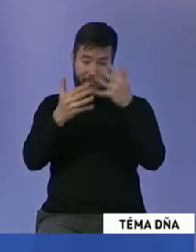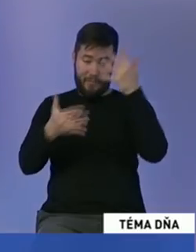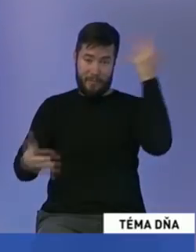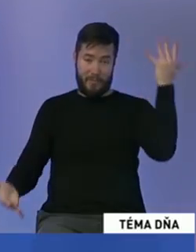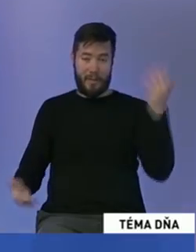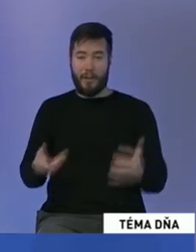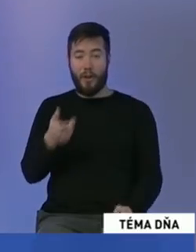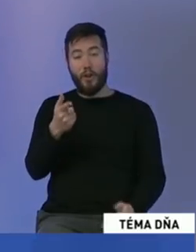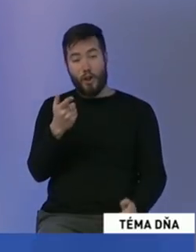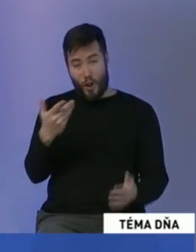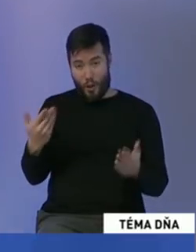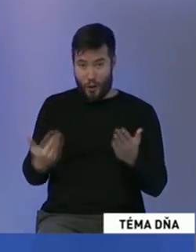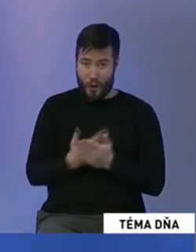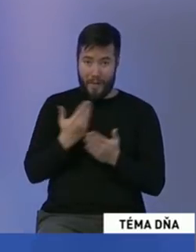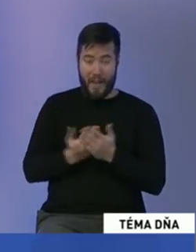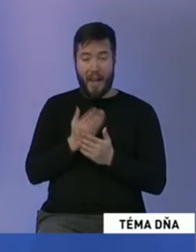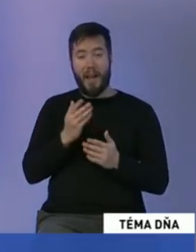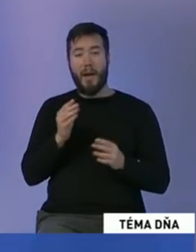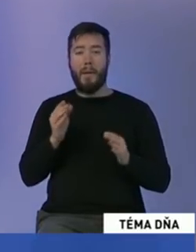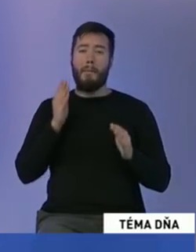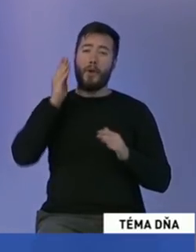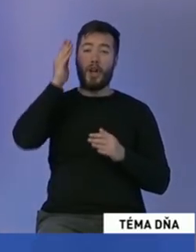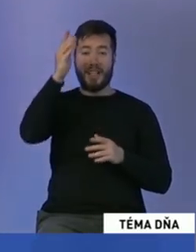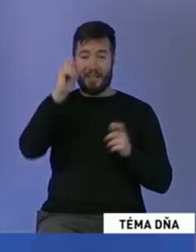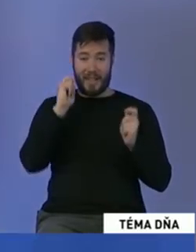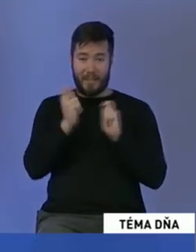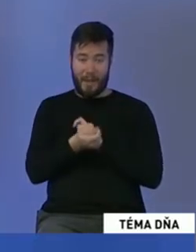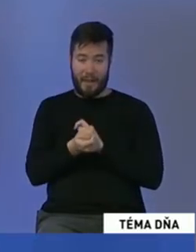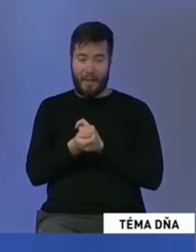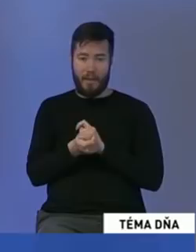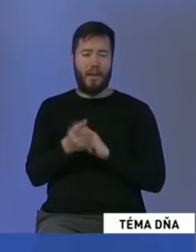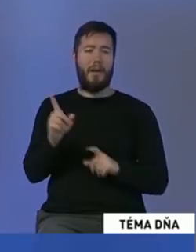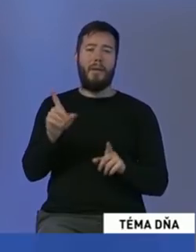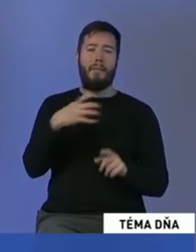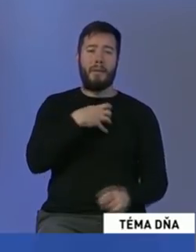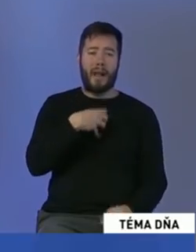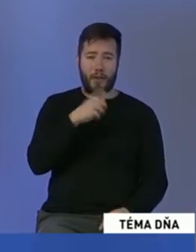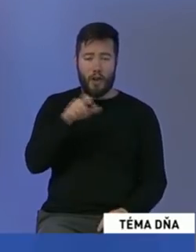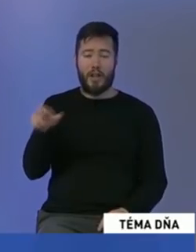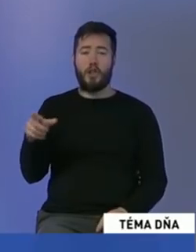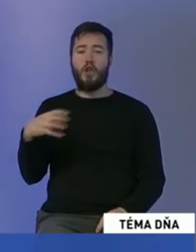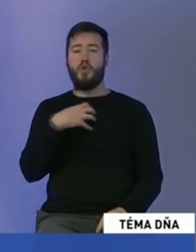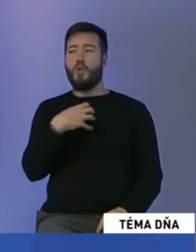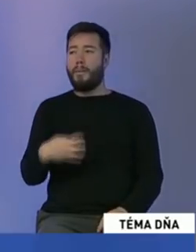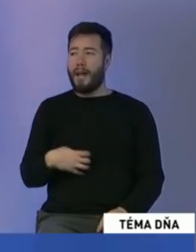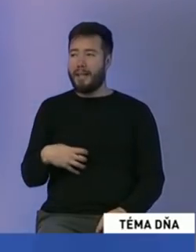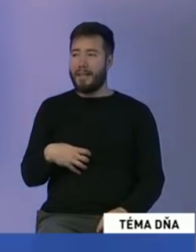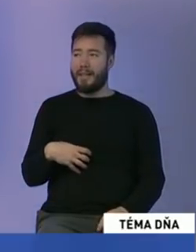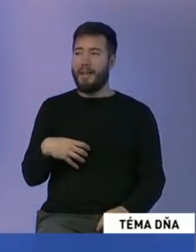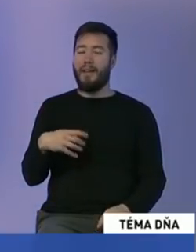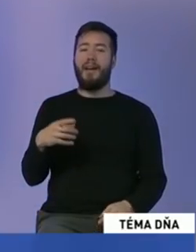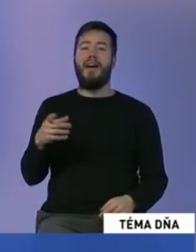nová ponuka tej novej progresívnej zmeny. Sú to primátori a Župani, ktorí ako prvé po svojom nástupe do funkcií si